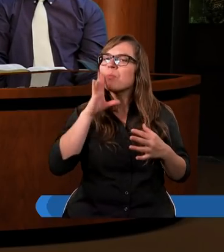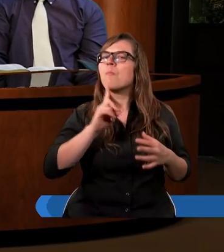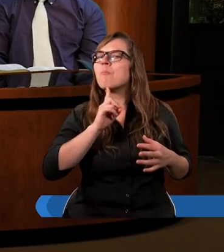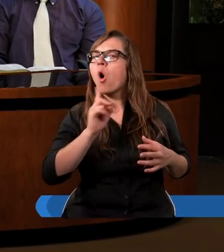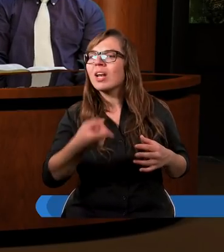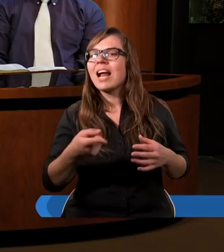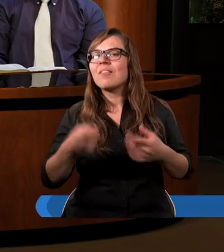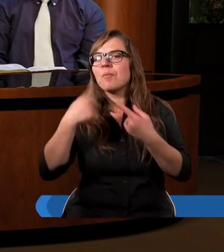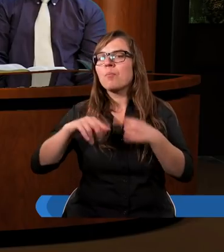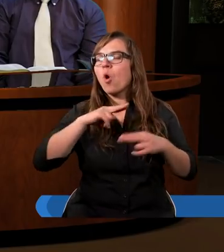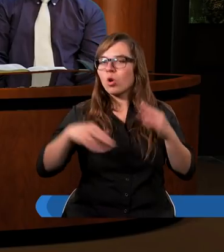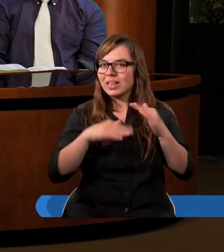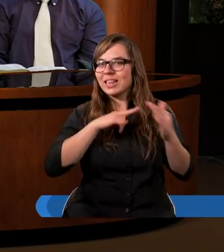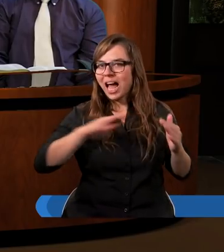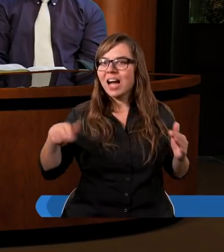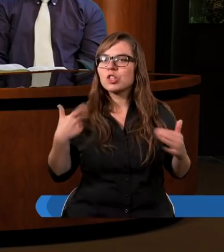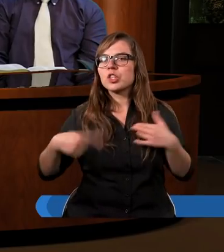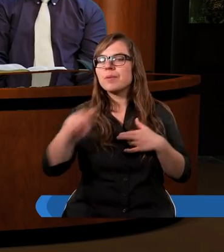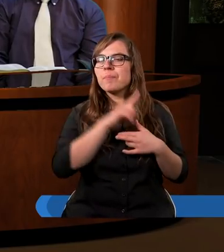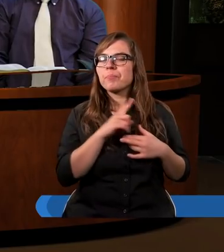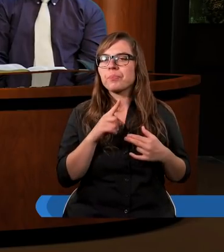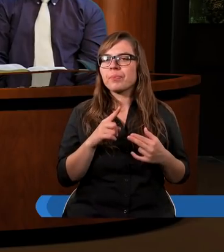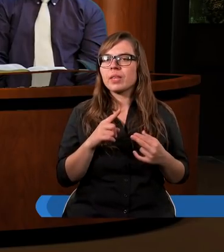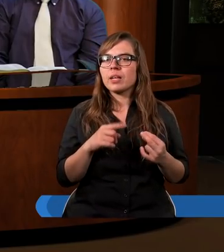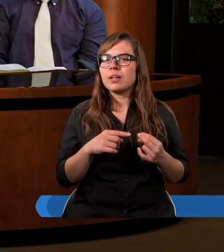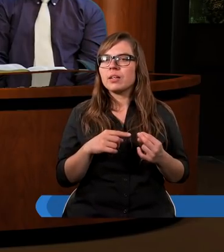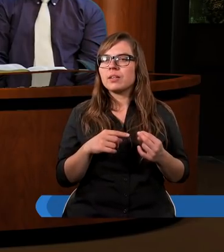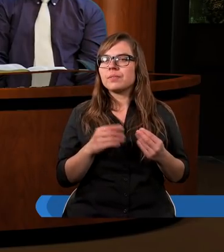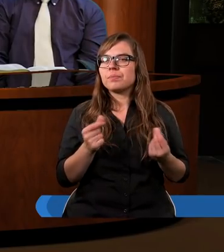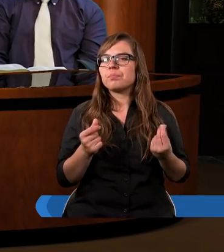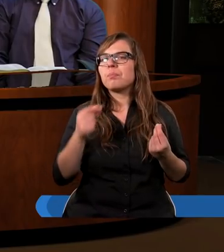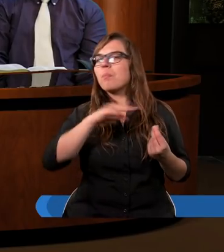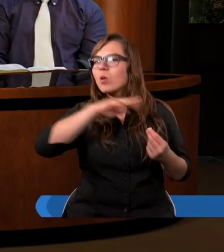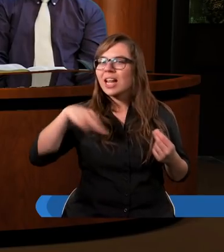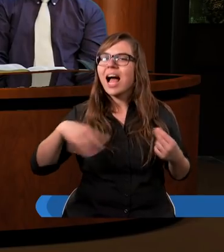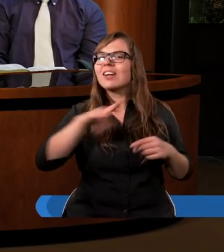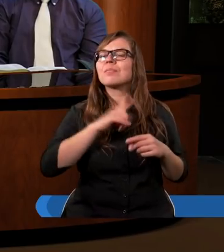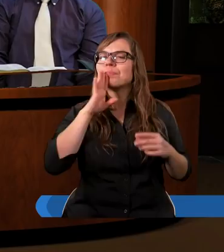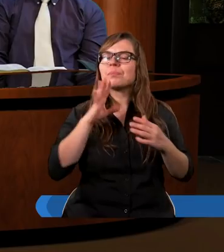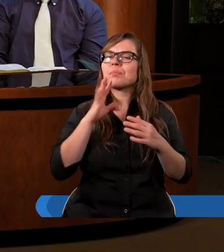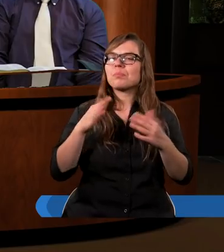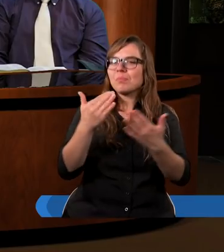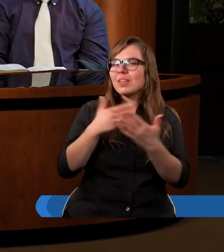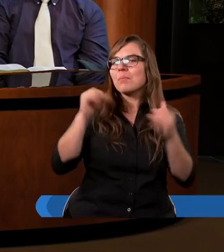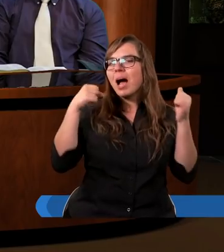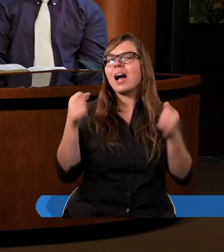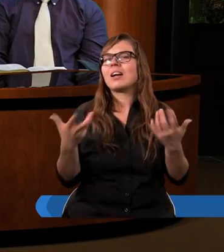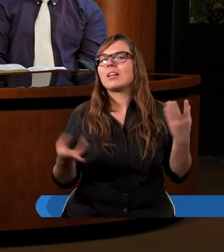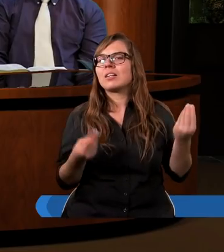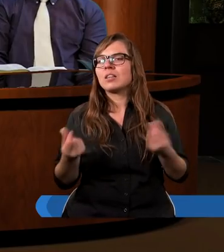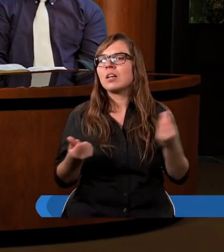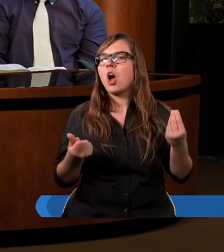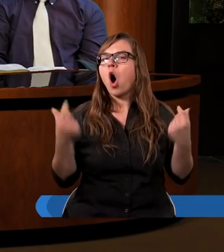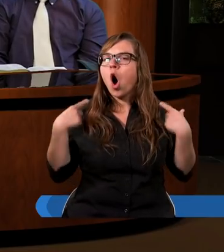pod naszym warunkiem, czy pod naszą osobą,